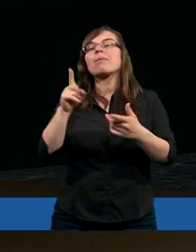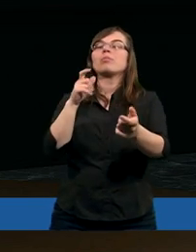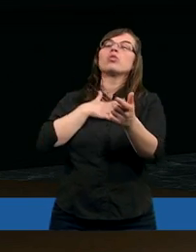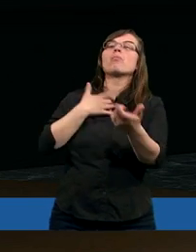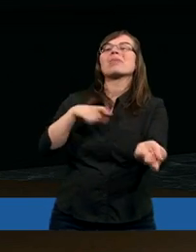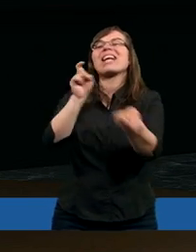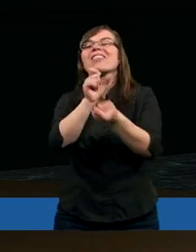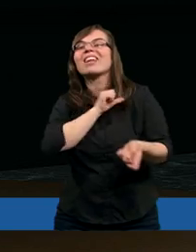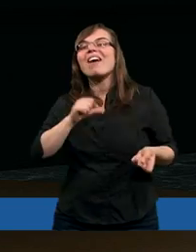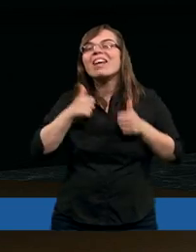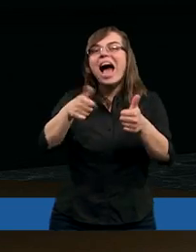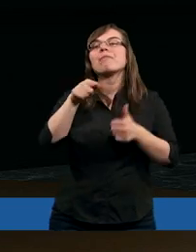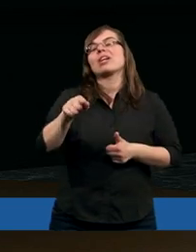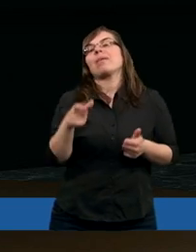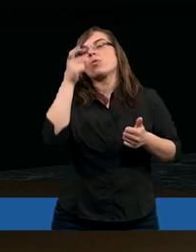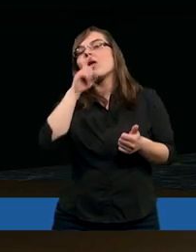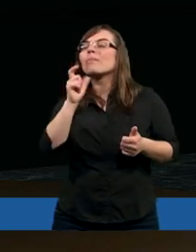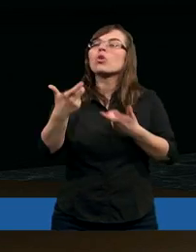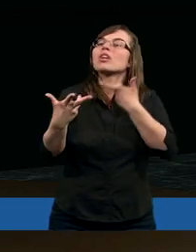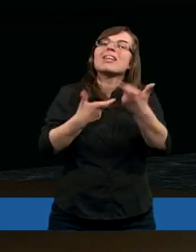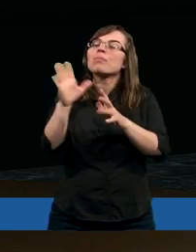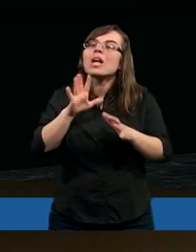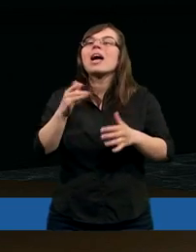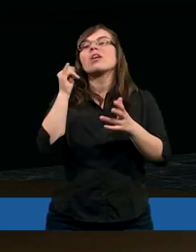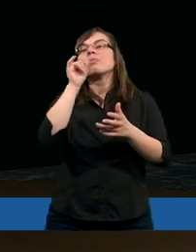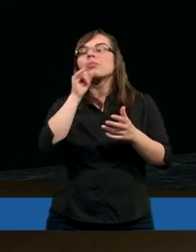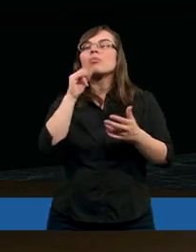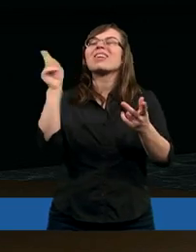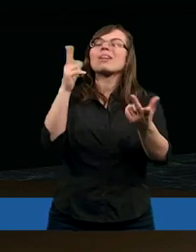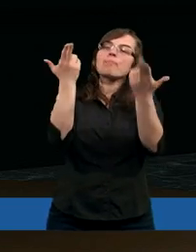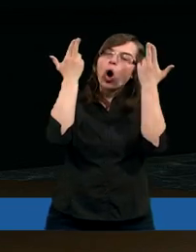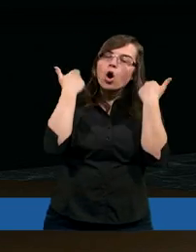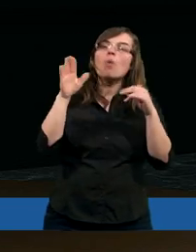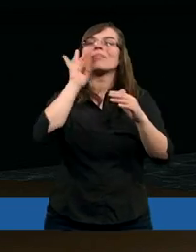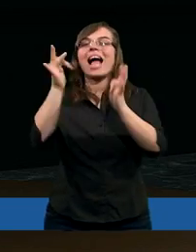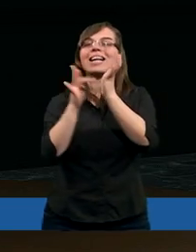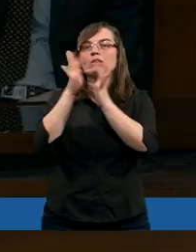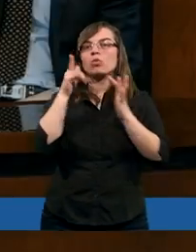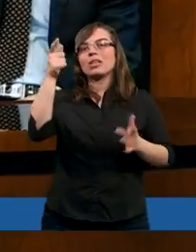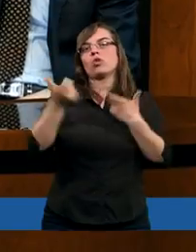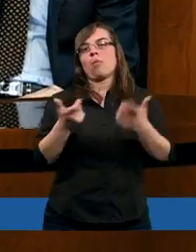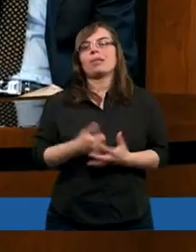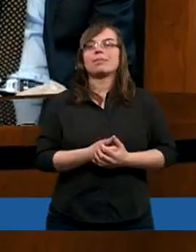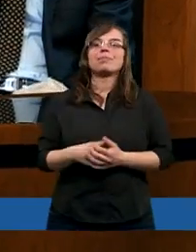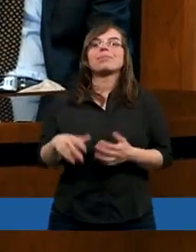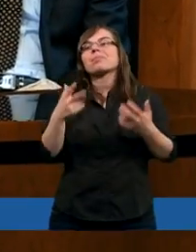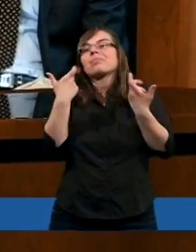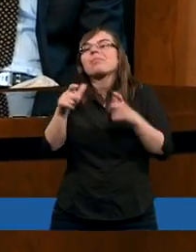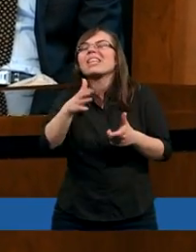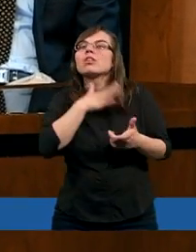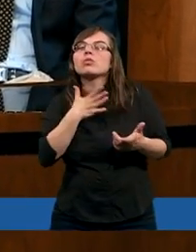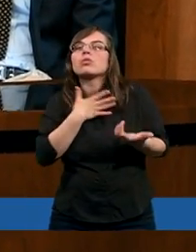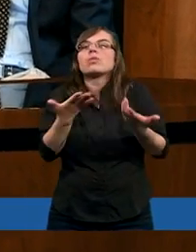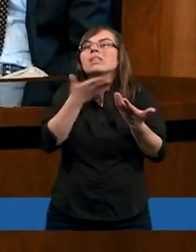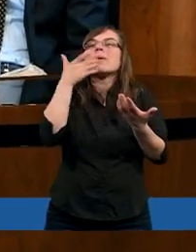przeciwko temu wszystkiemu złemu, co do nas przychodzi, tylko tak jak Jezus, żeby przyjąć to z pokorą taką. To jest cudowne. A więc nie